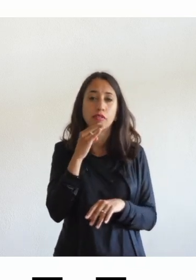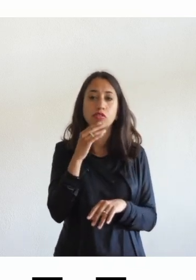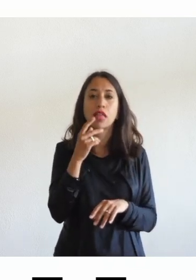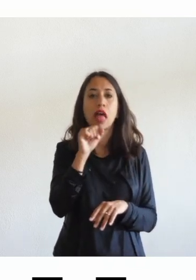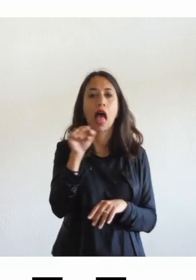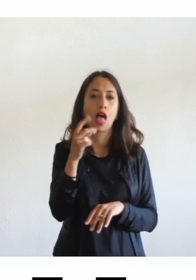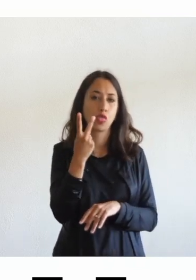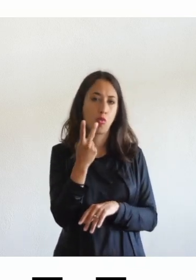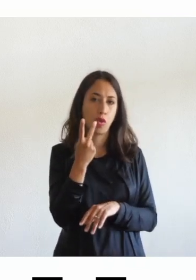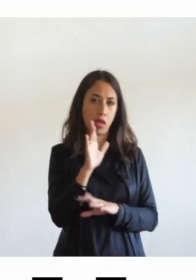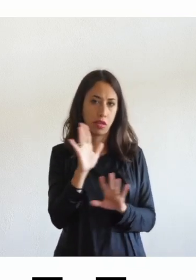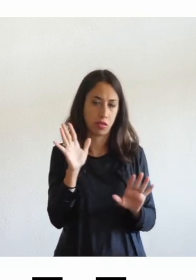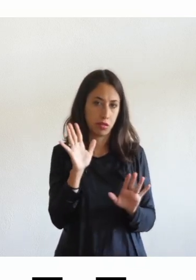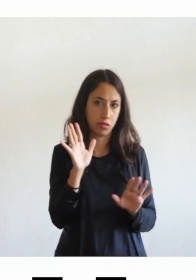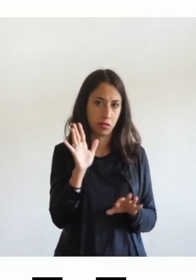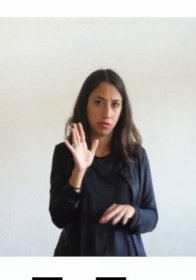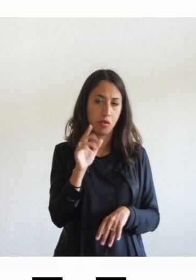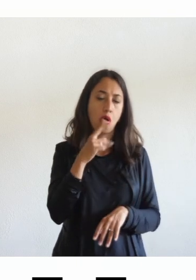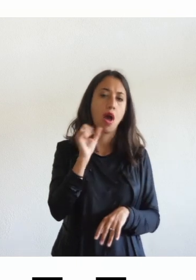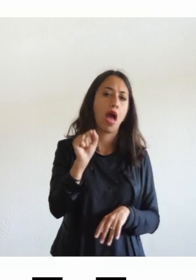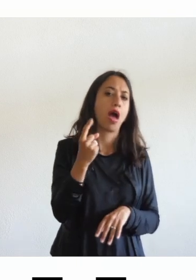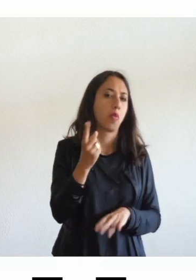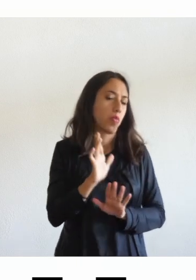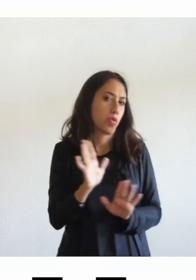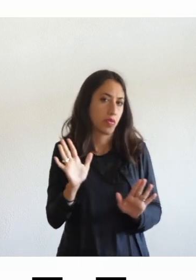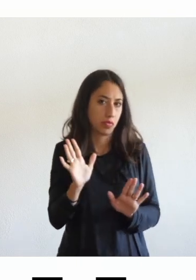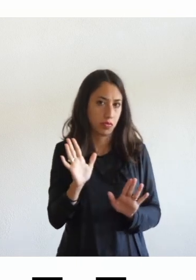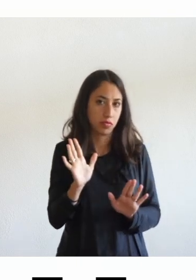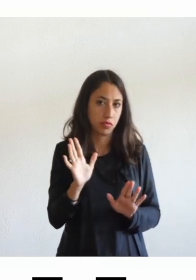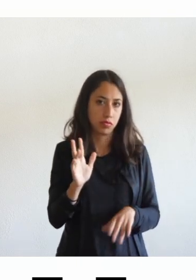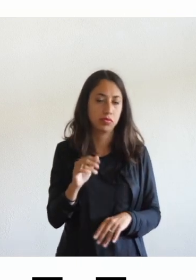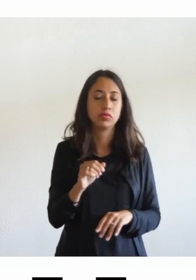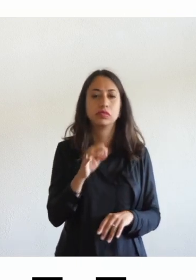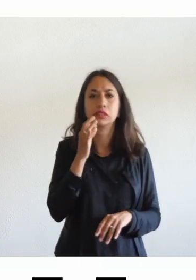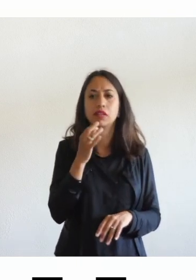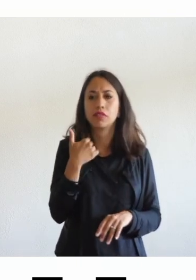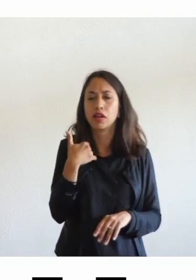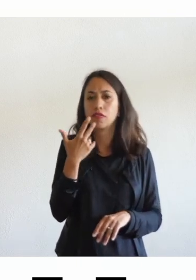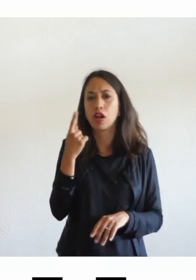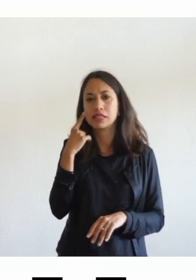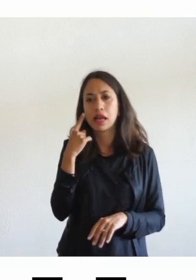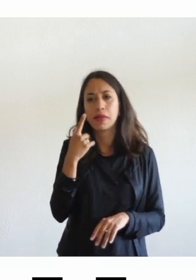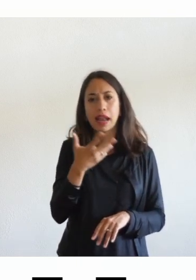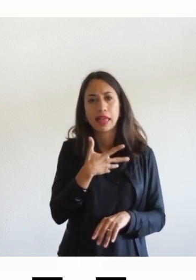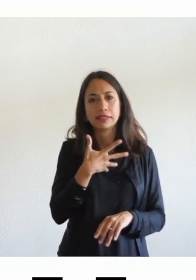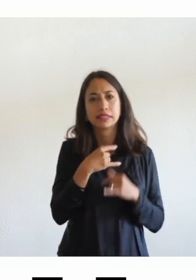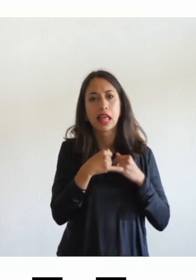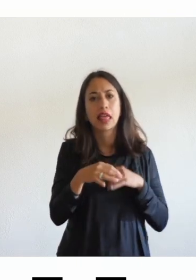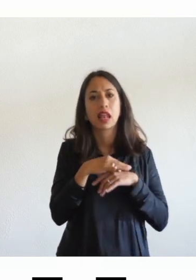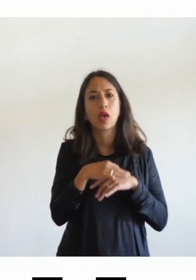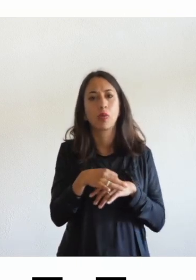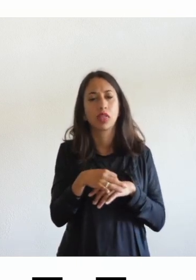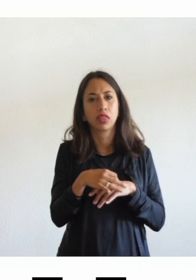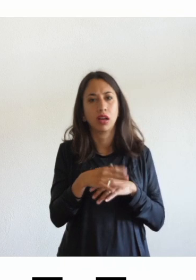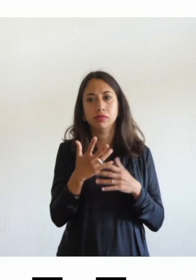criterio di successo OA o AA quindi ecco mi chiedo esistono delle linee guida dei